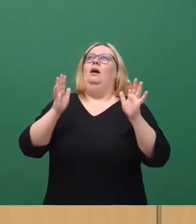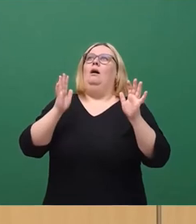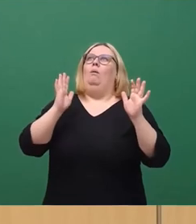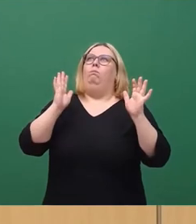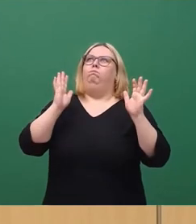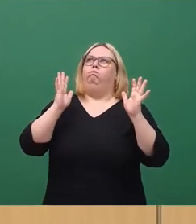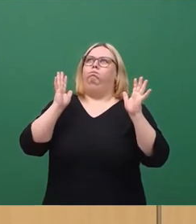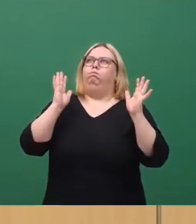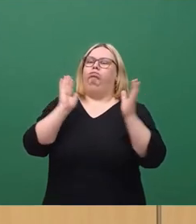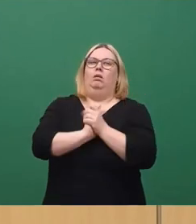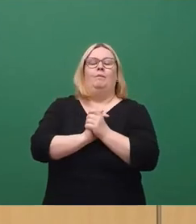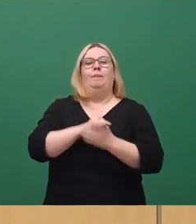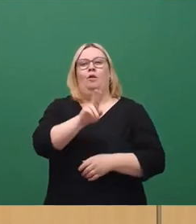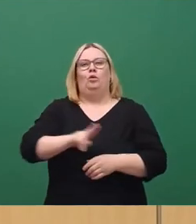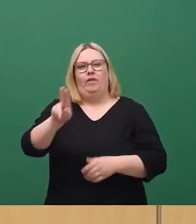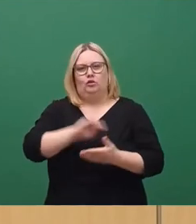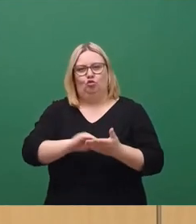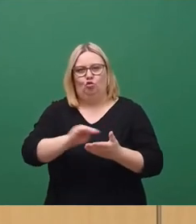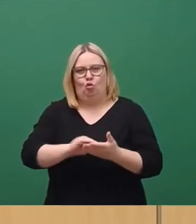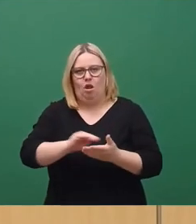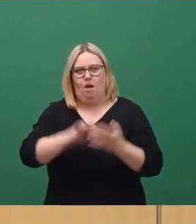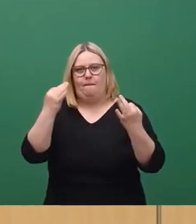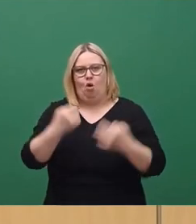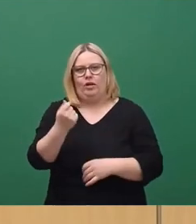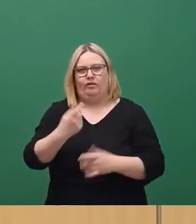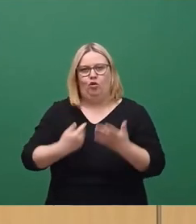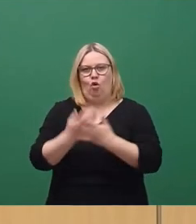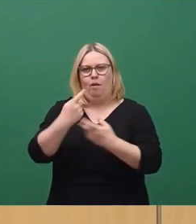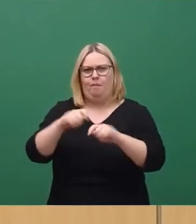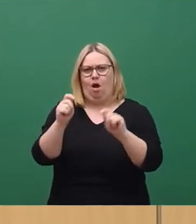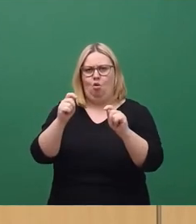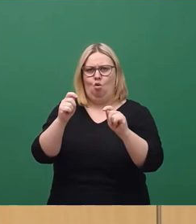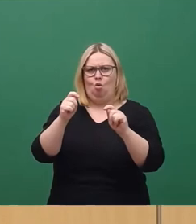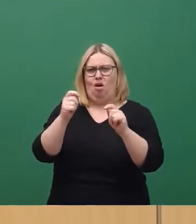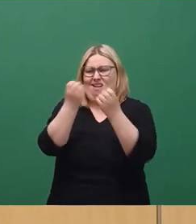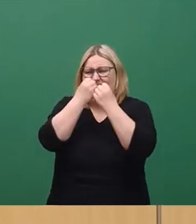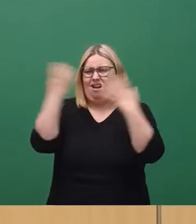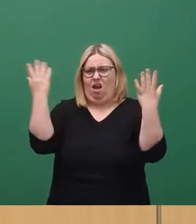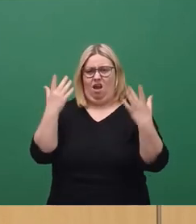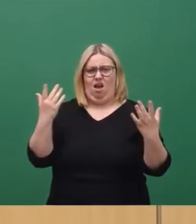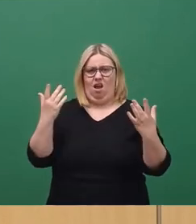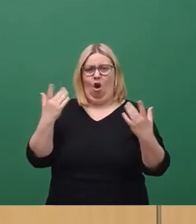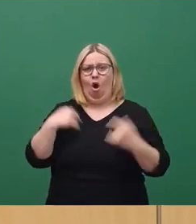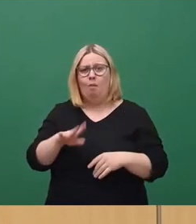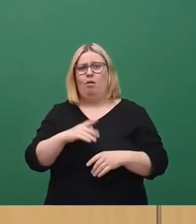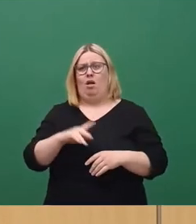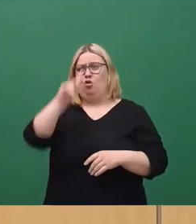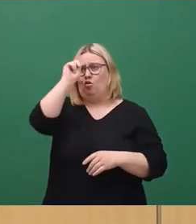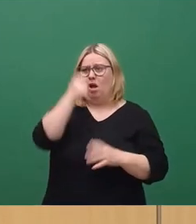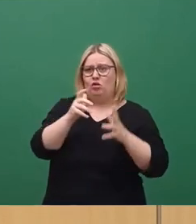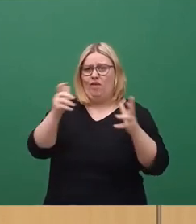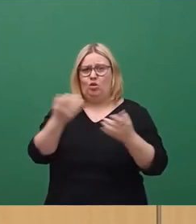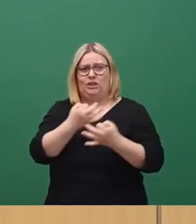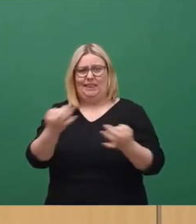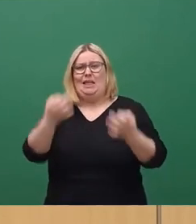Die Universitätsschule braucht das Geld für ihren Neubau völlig unabhängig von der Frage, ob sie um ein Gymnasium erweitert wird oder nie. braucht